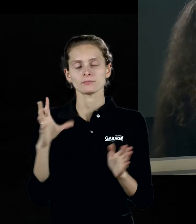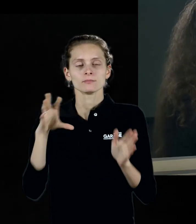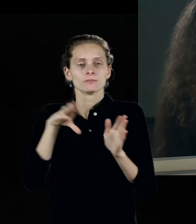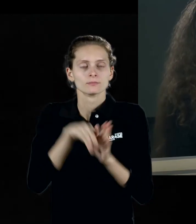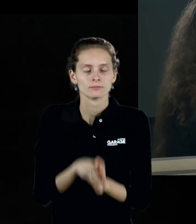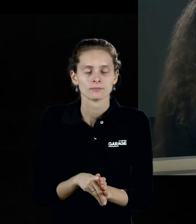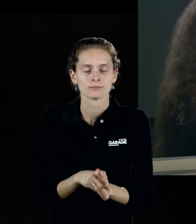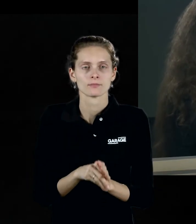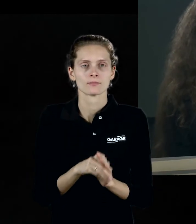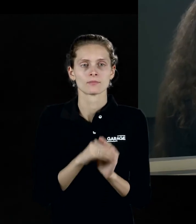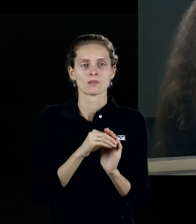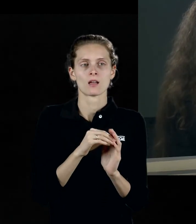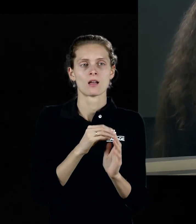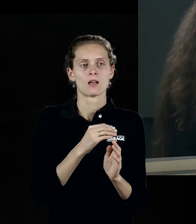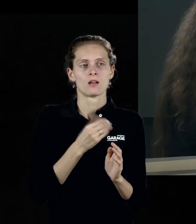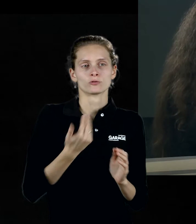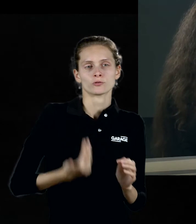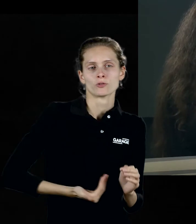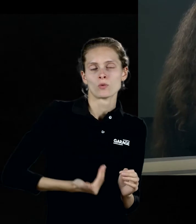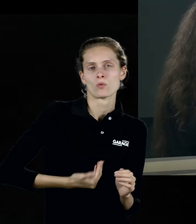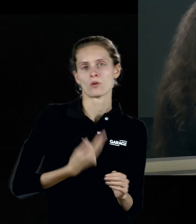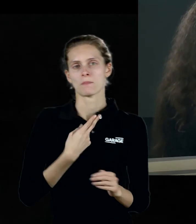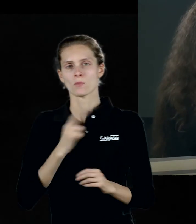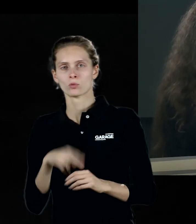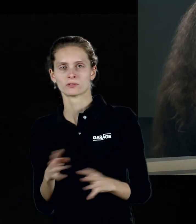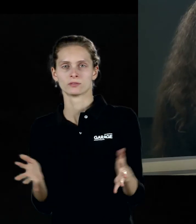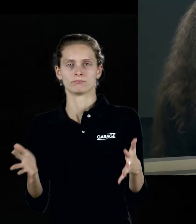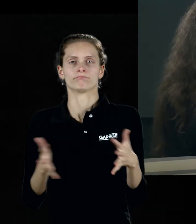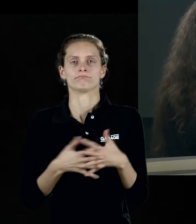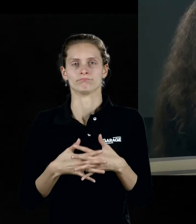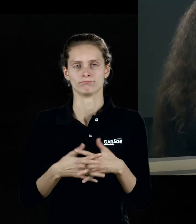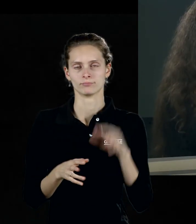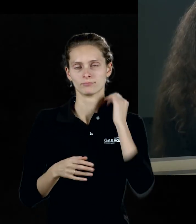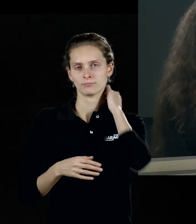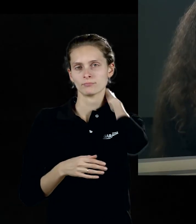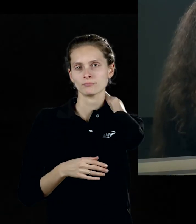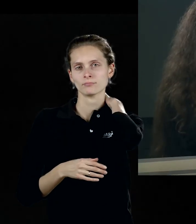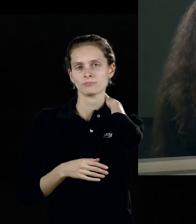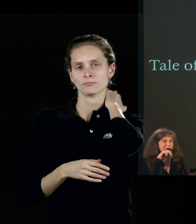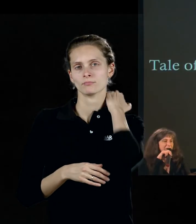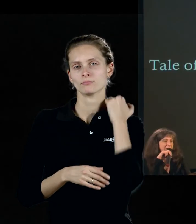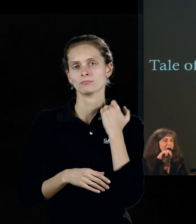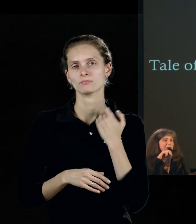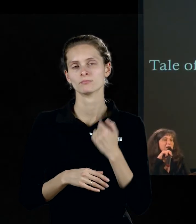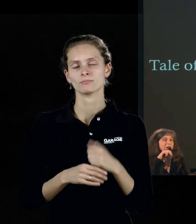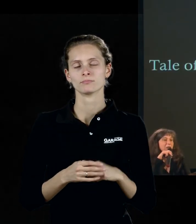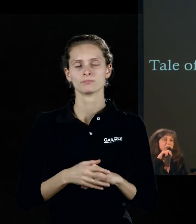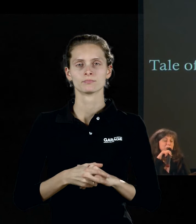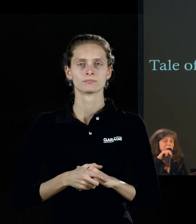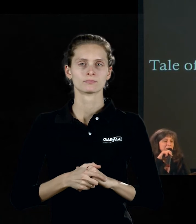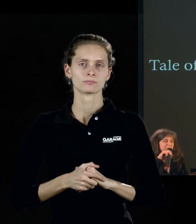органика и механика, которые сочетаются в этой работе, тоже достаточно комическая на самом деле, достаточно гротескная.